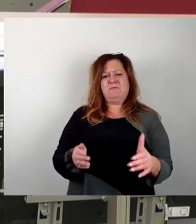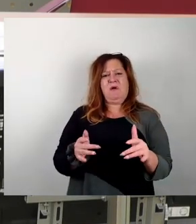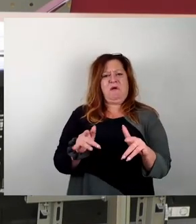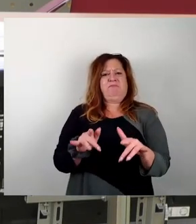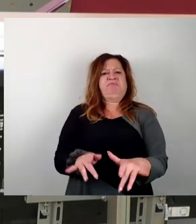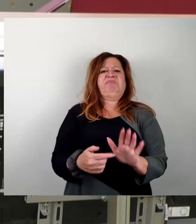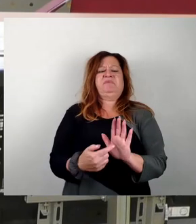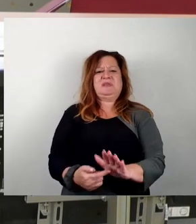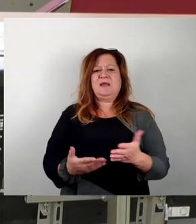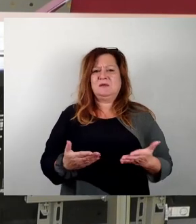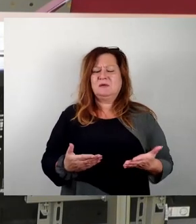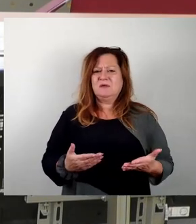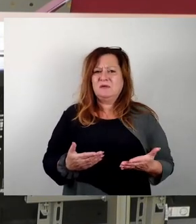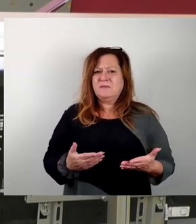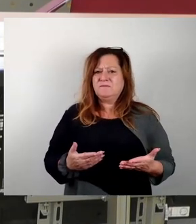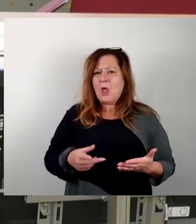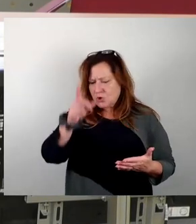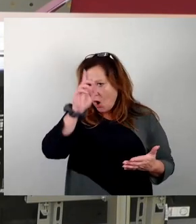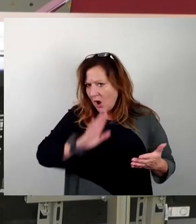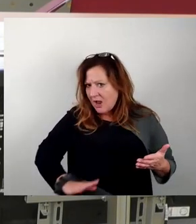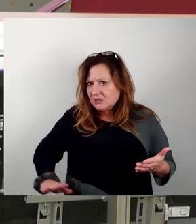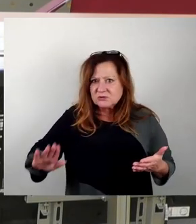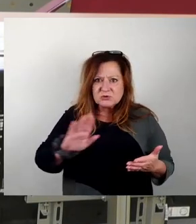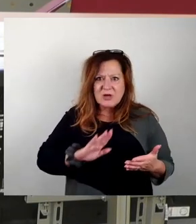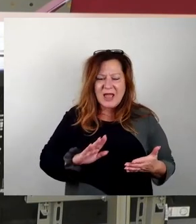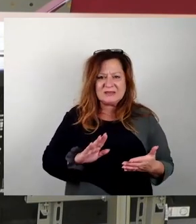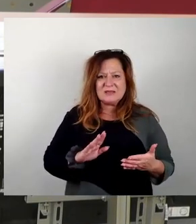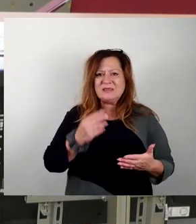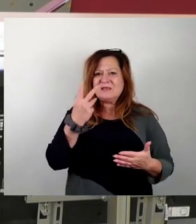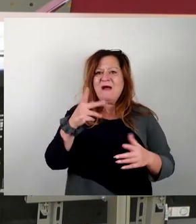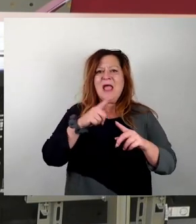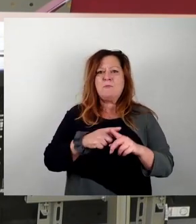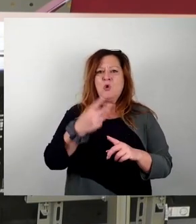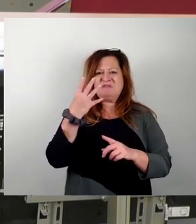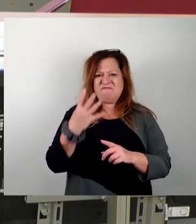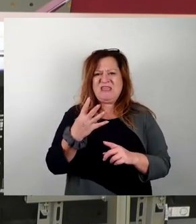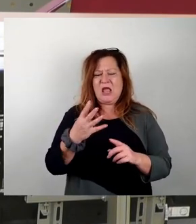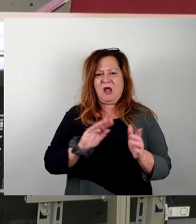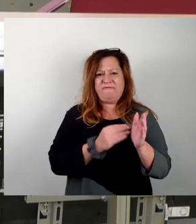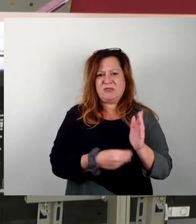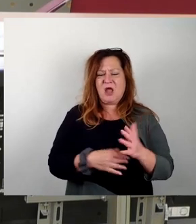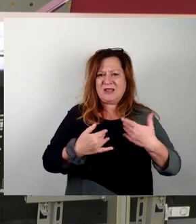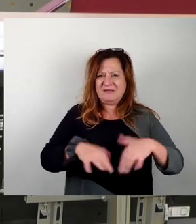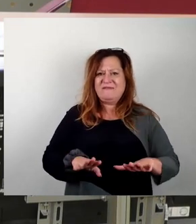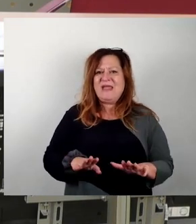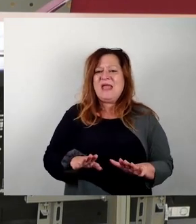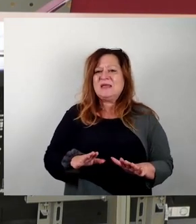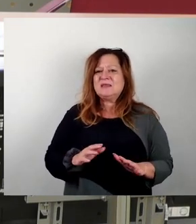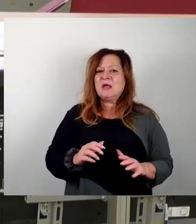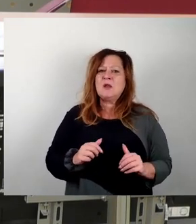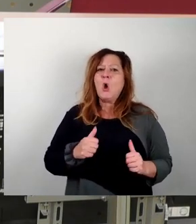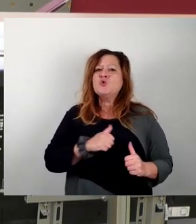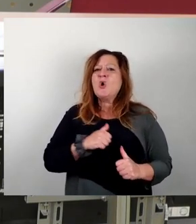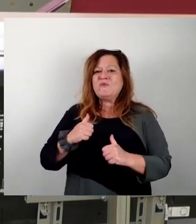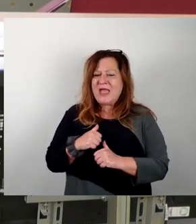Die Bundesrepublik Deutschland hat sich ja, glaube ich, im 2-plus-4-Vertrag bewusst verpflichtet, die sowjetischen Ehrendenkmäler, Friedhöfe